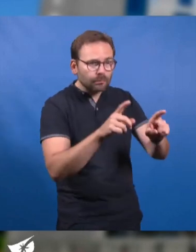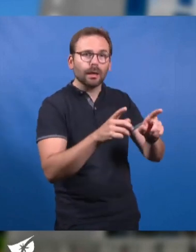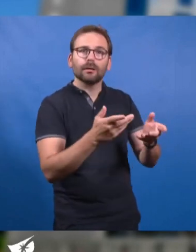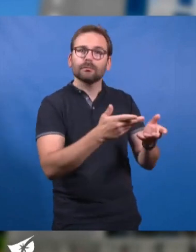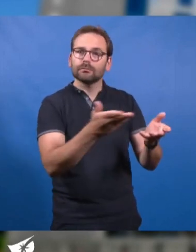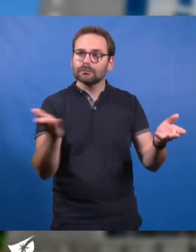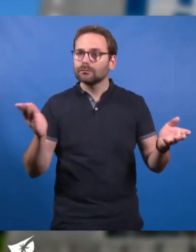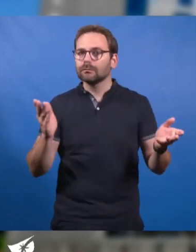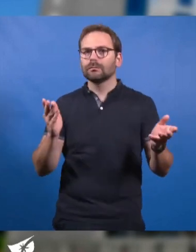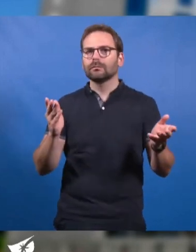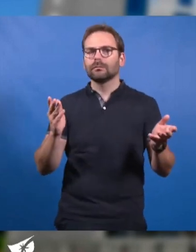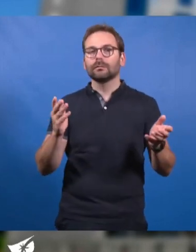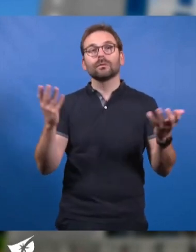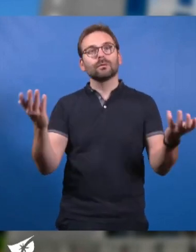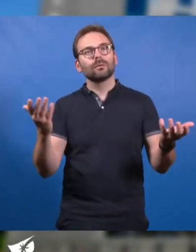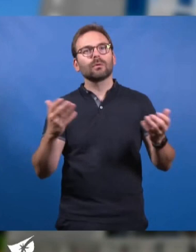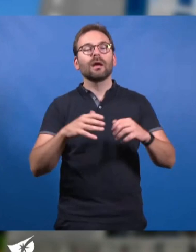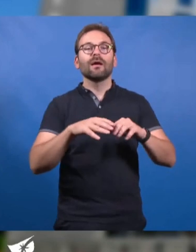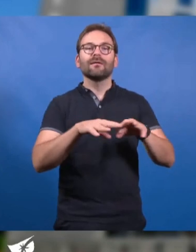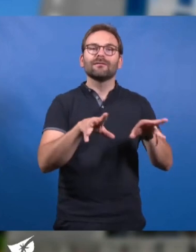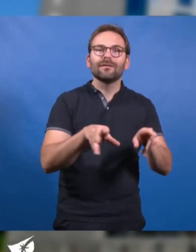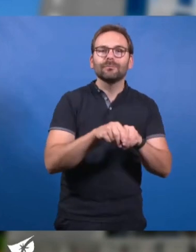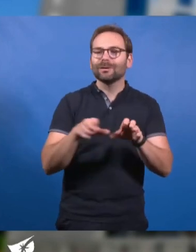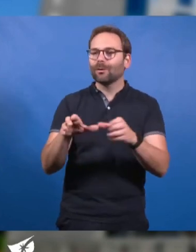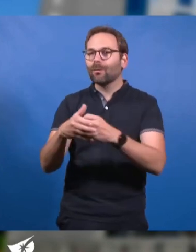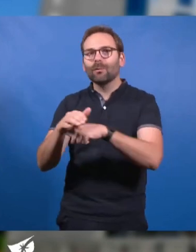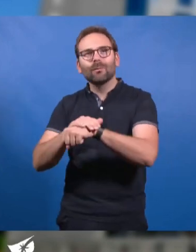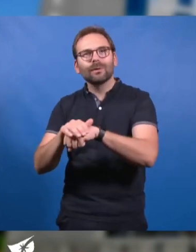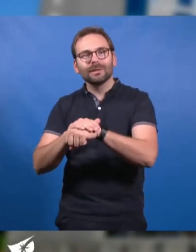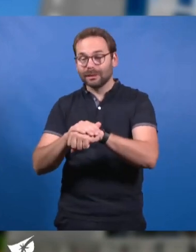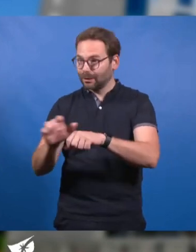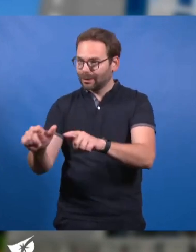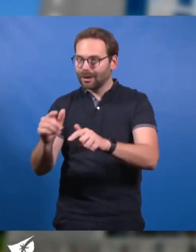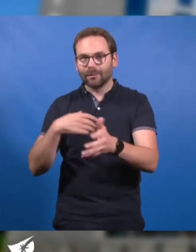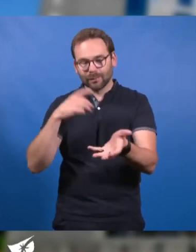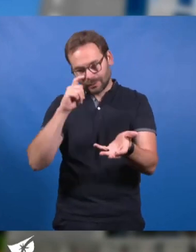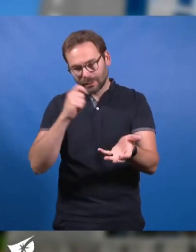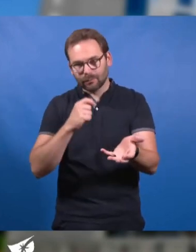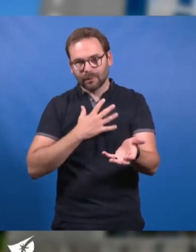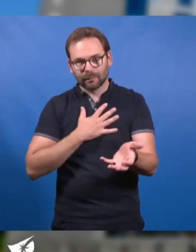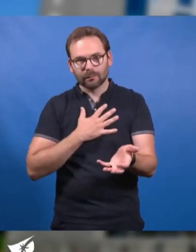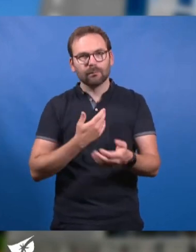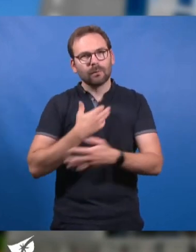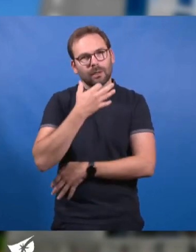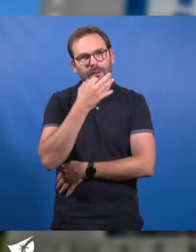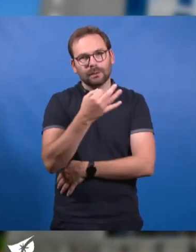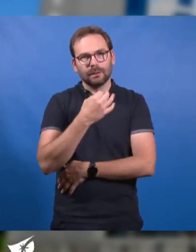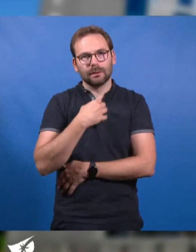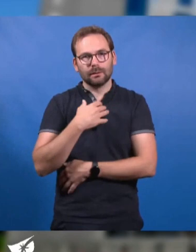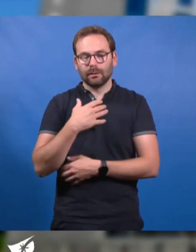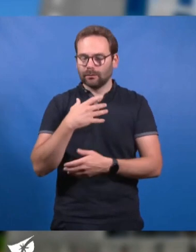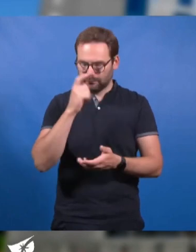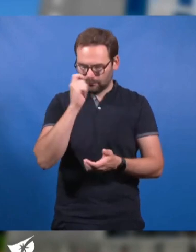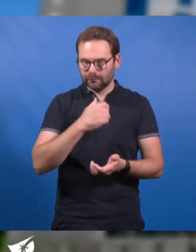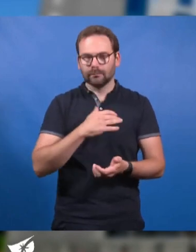A sa famille et ses amis politiques présents, que je salue avec affection, je veux présenter mes plus sincères